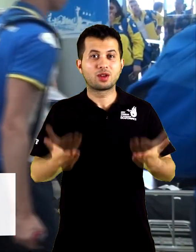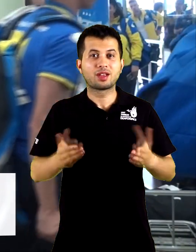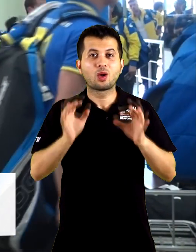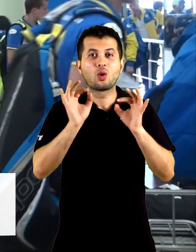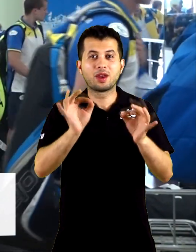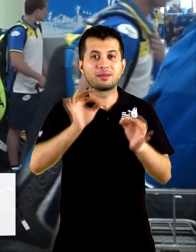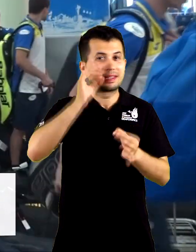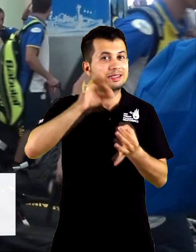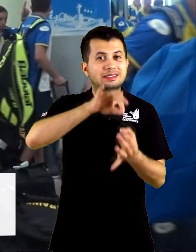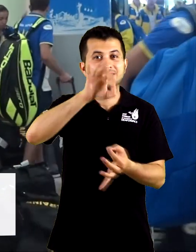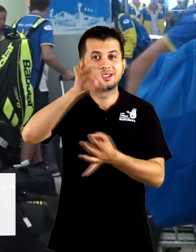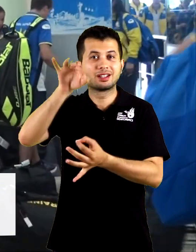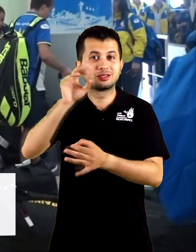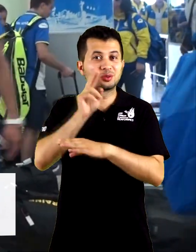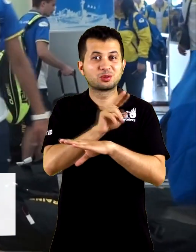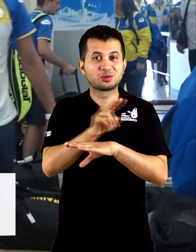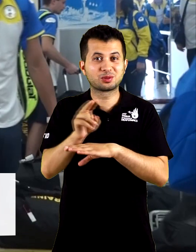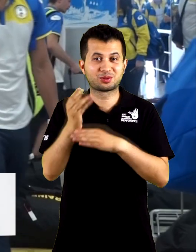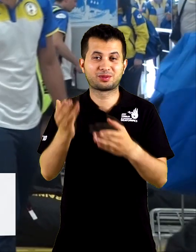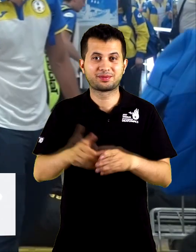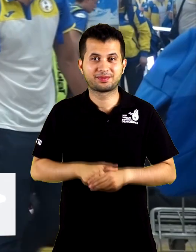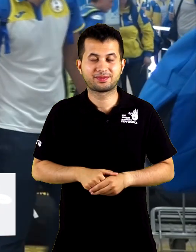Burada önemli insanlar görüyorsunuz.